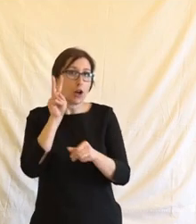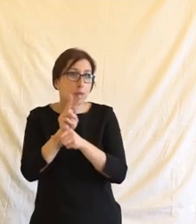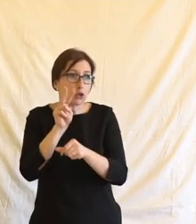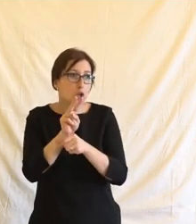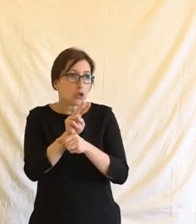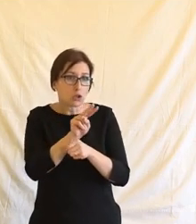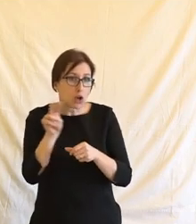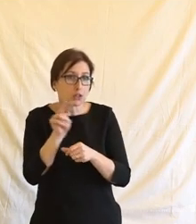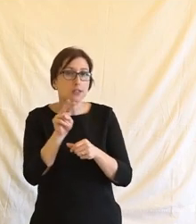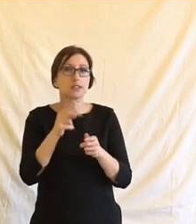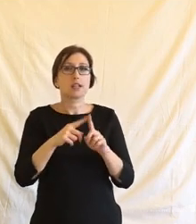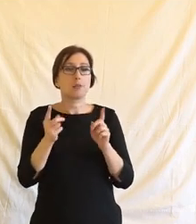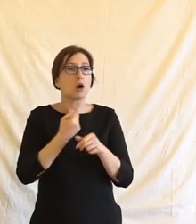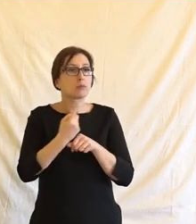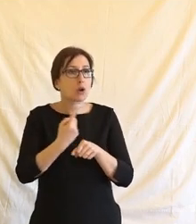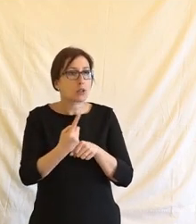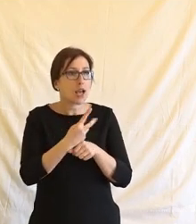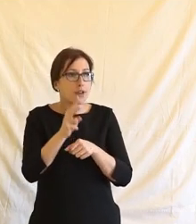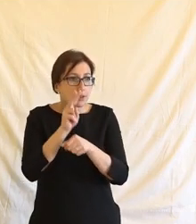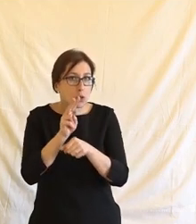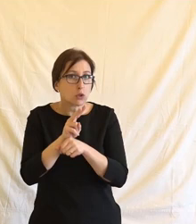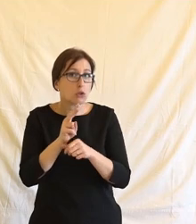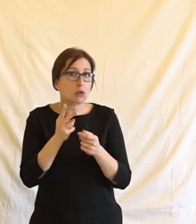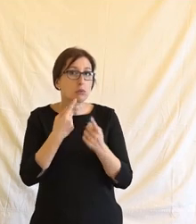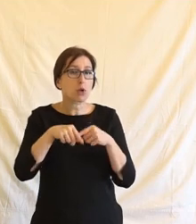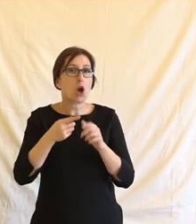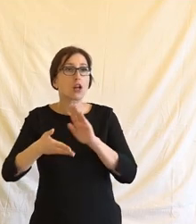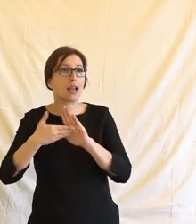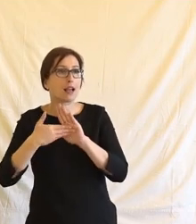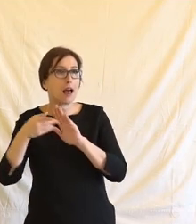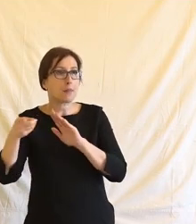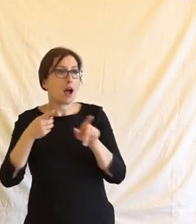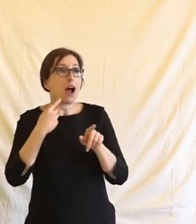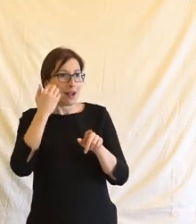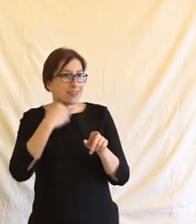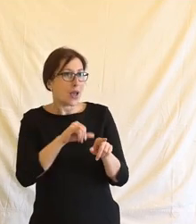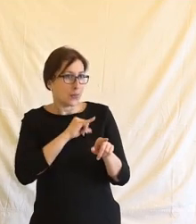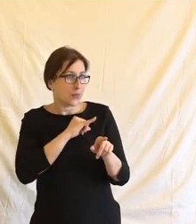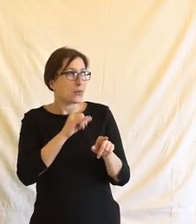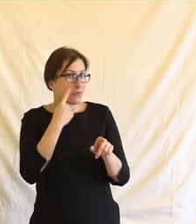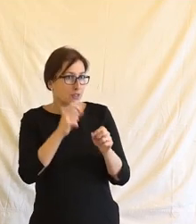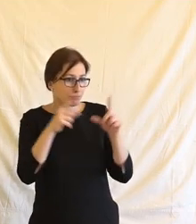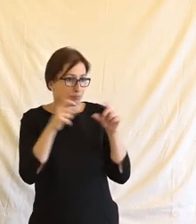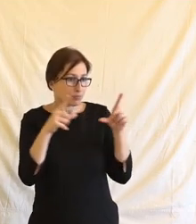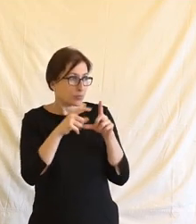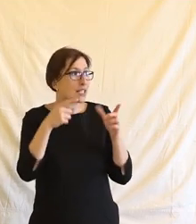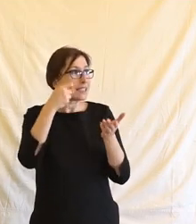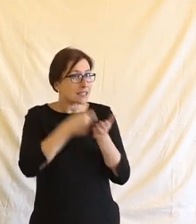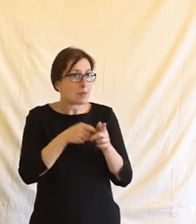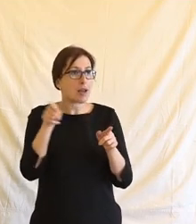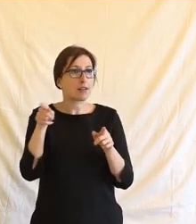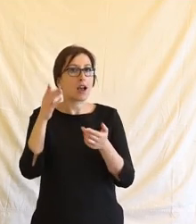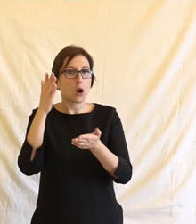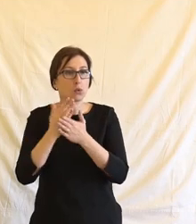lidí a prodávat tuto pozornost třeba zadavatelům reklamy a tímto potažmo degradovat toho